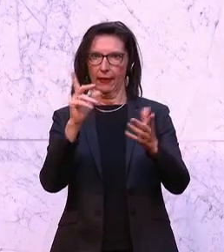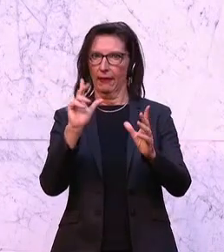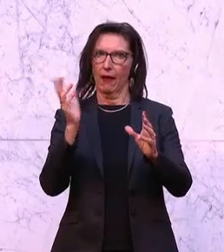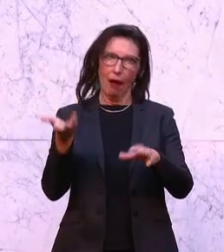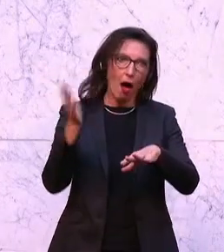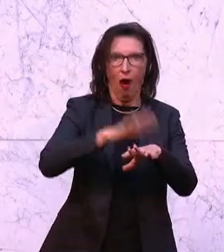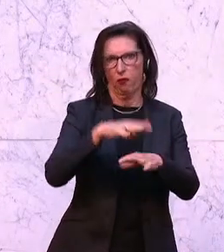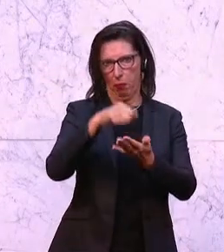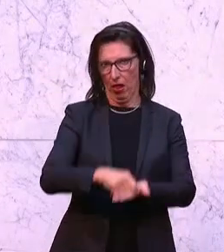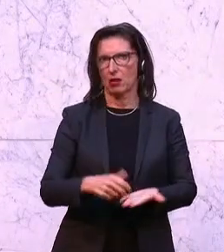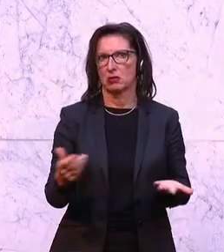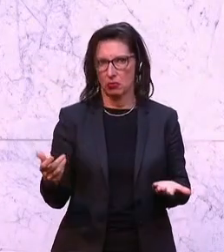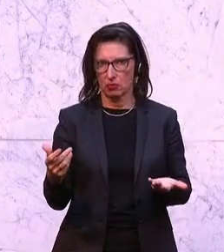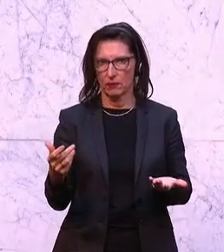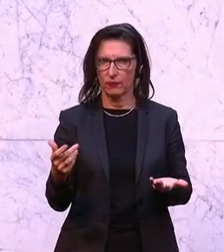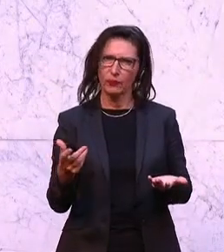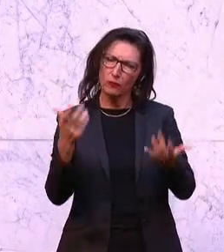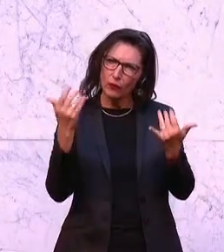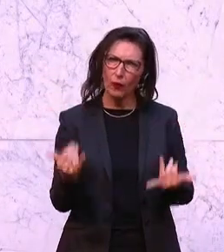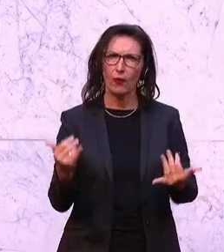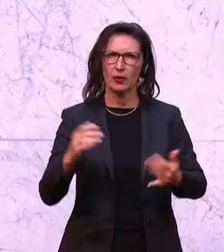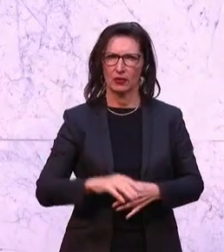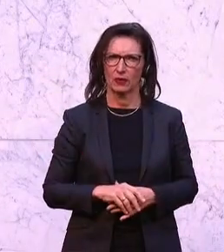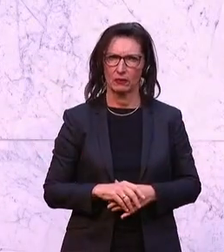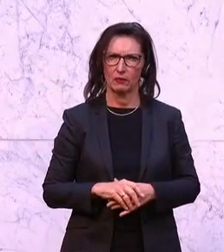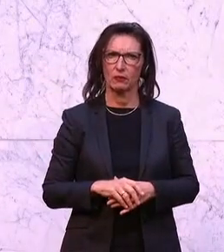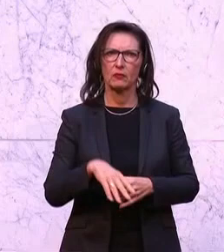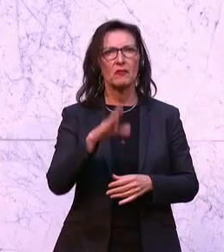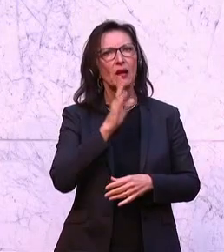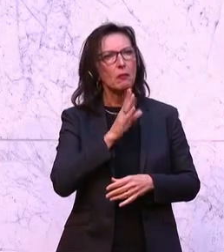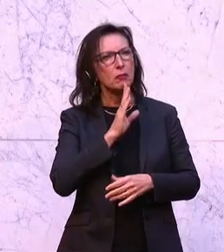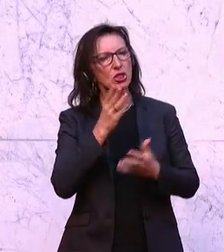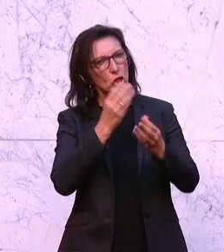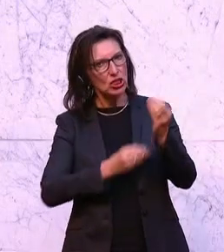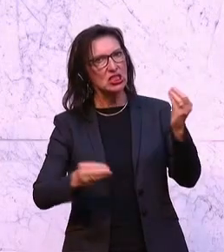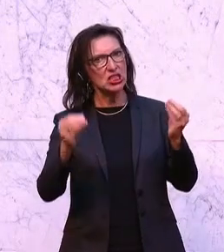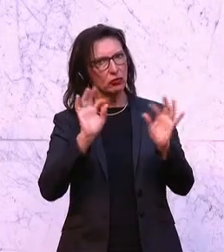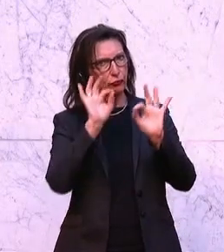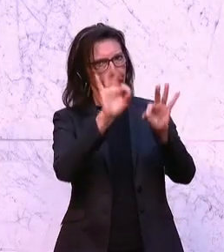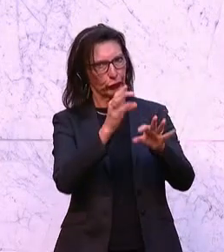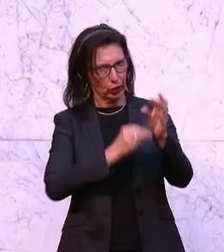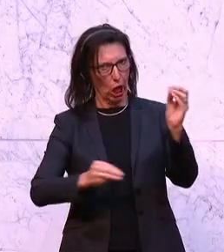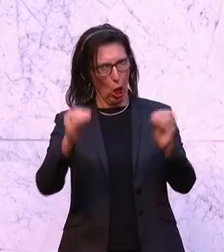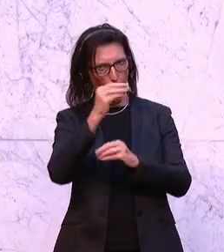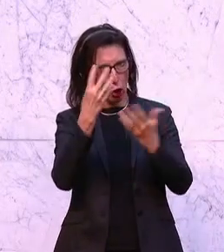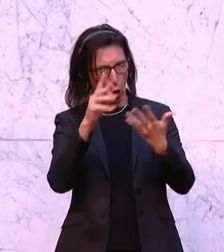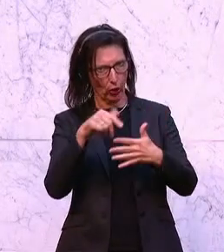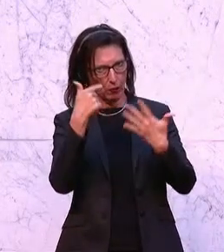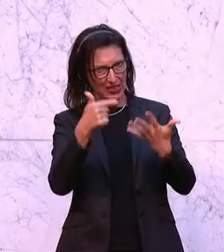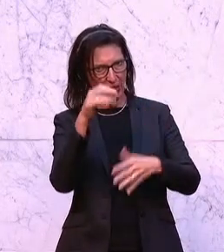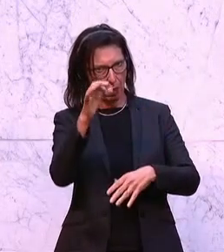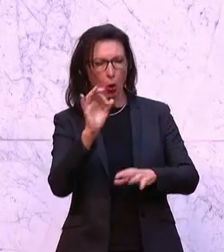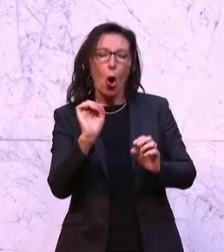Wenn wir heute diese Erhöhung für die Pensionisten von 9,7% beschließen, ist das okay.